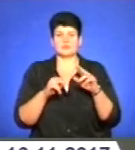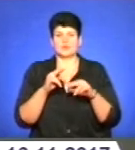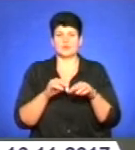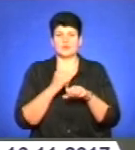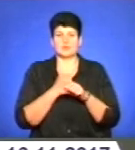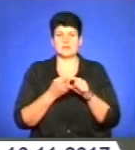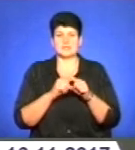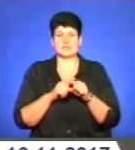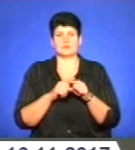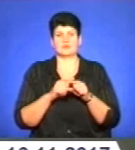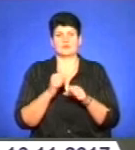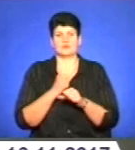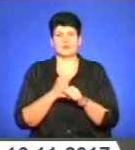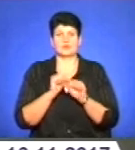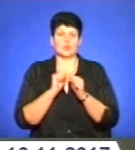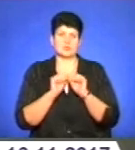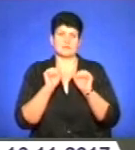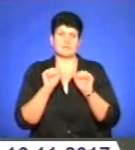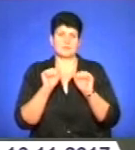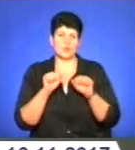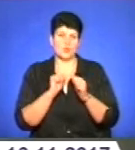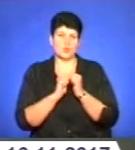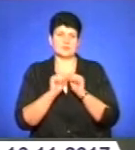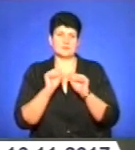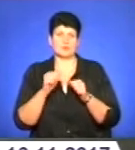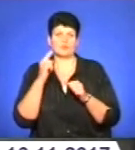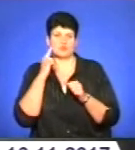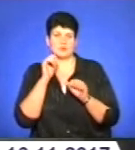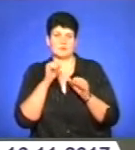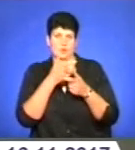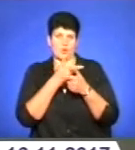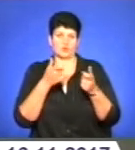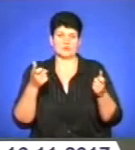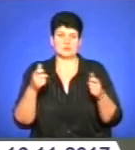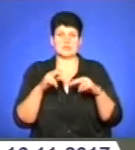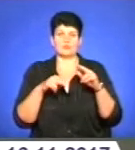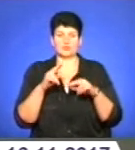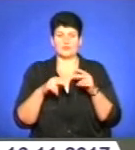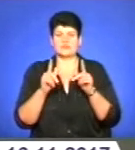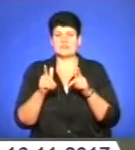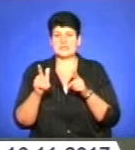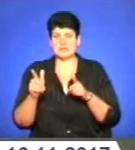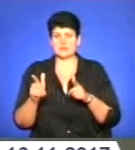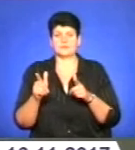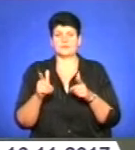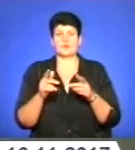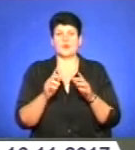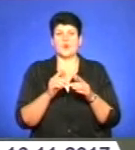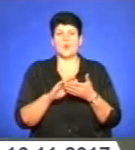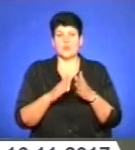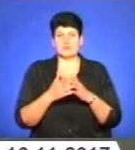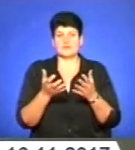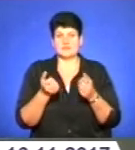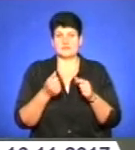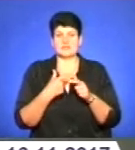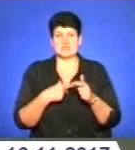документи сьогодні в мене були, і кожен міг їх почути, тобто я міг і огласити. Забудовник згідно інвест-угоди взяв на себе таке зобов'язання,